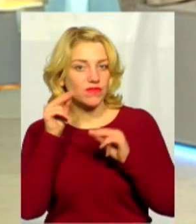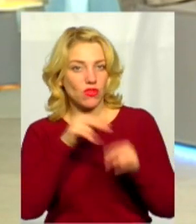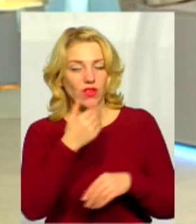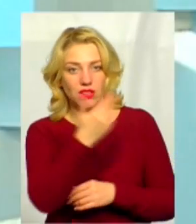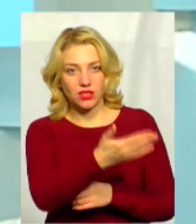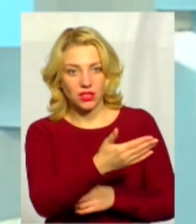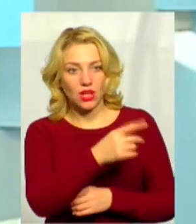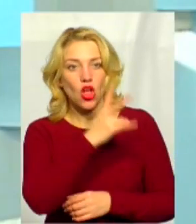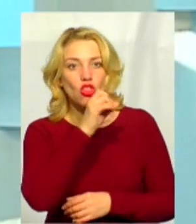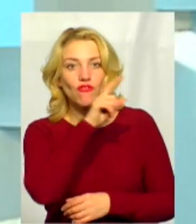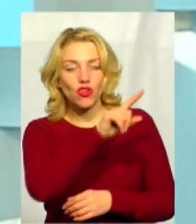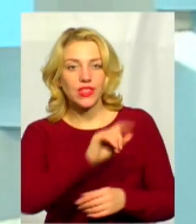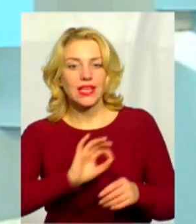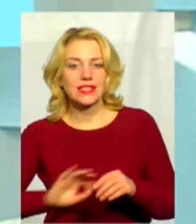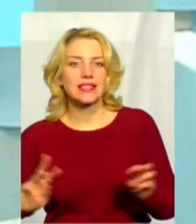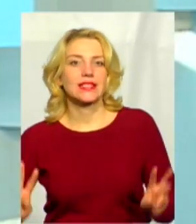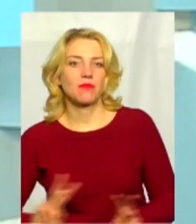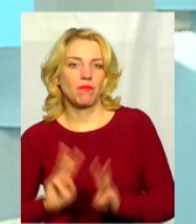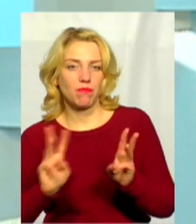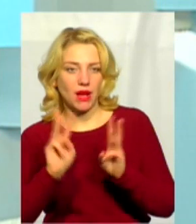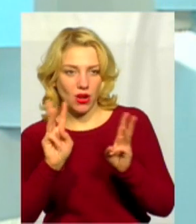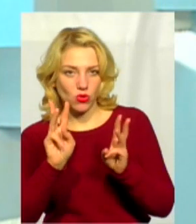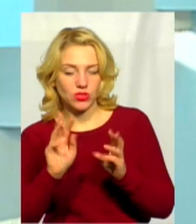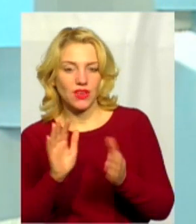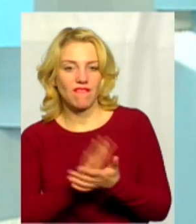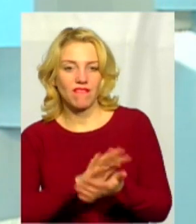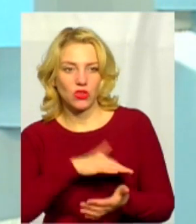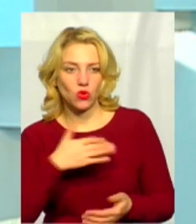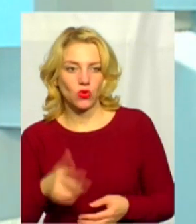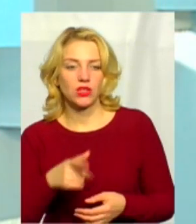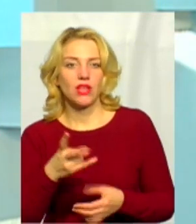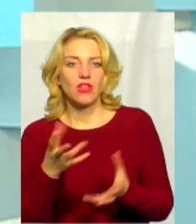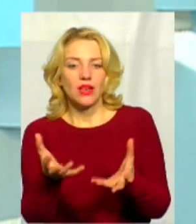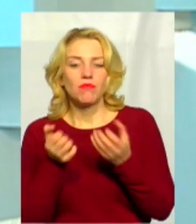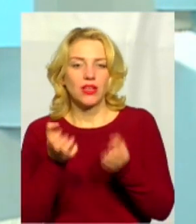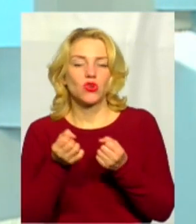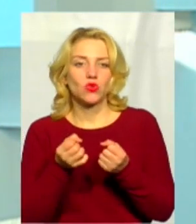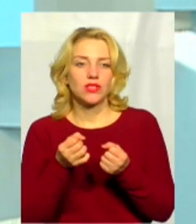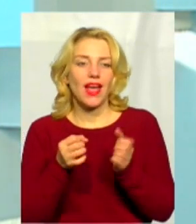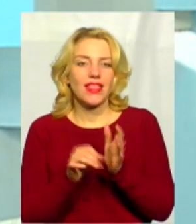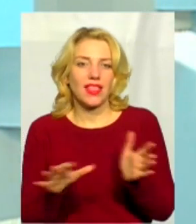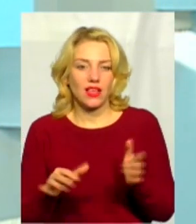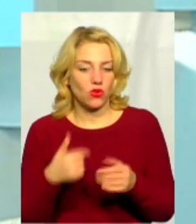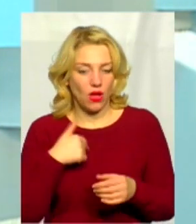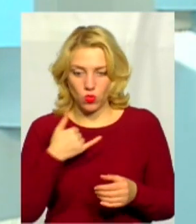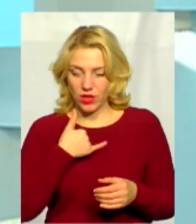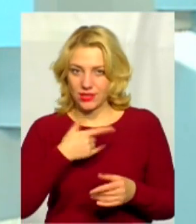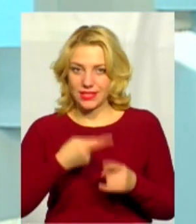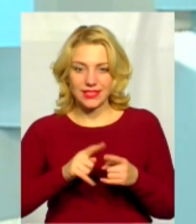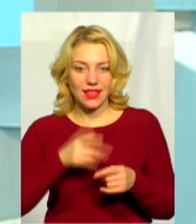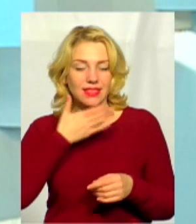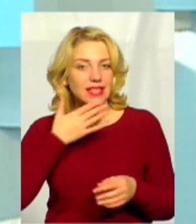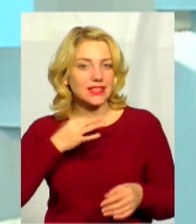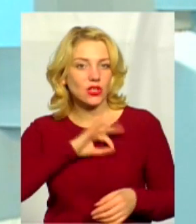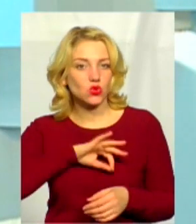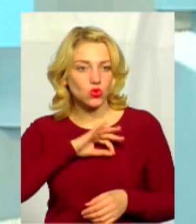природу, але вони спалюють відходи, при цьому генерують багато теплової енергії, опалюють свої будинки. Тому це теж не застосовується на Хмельниччині. На жаль, тільки